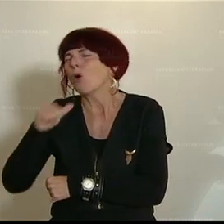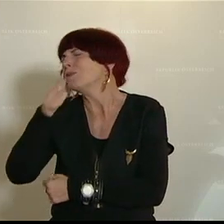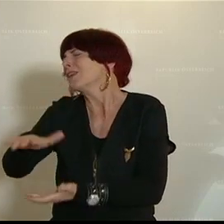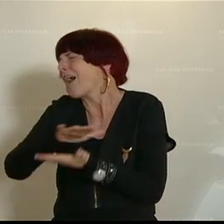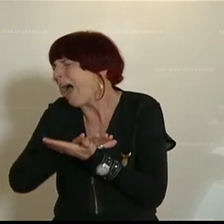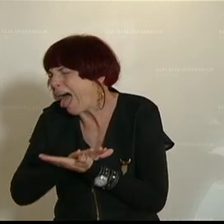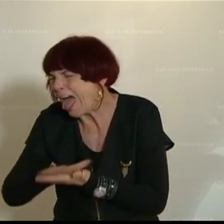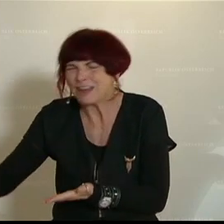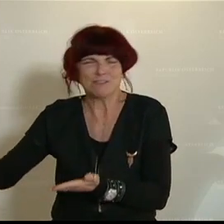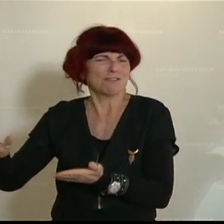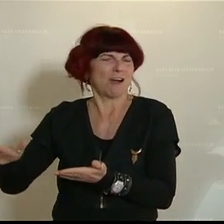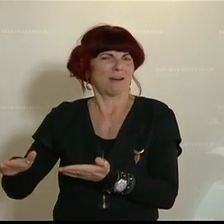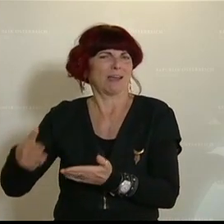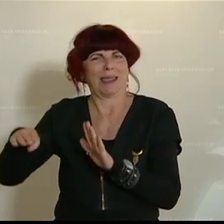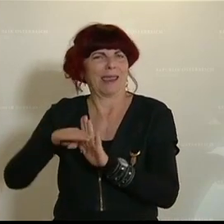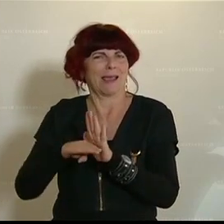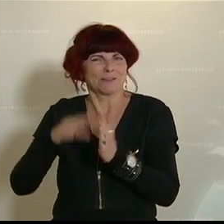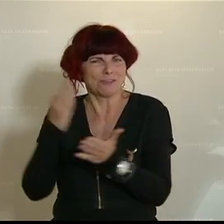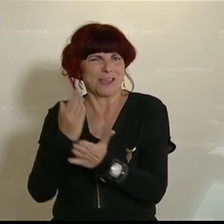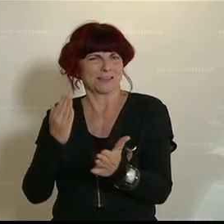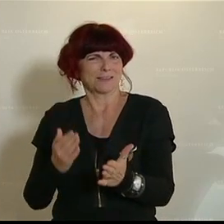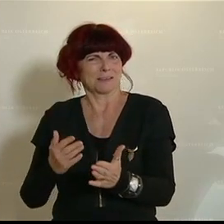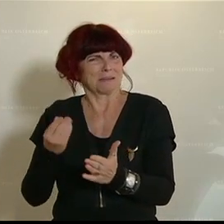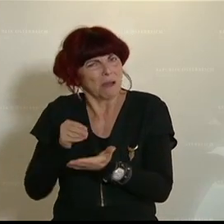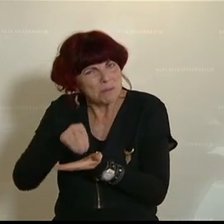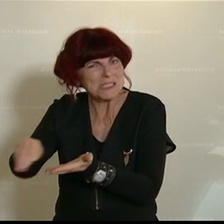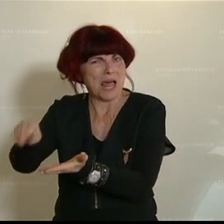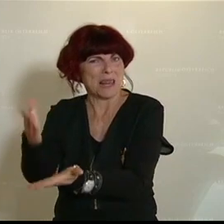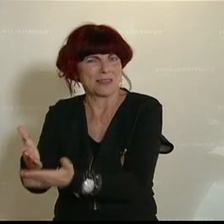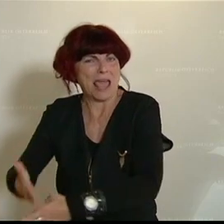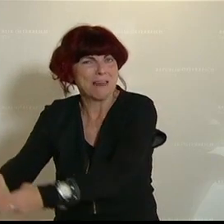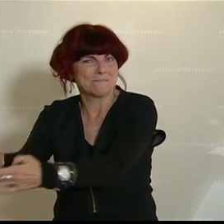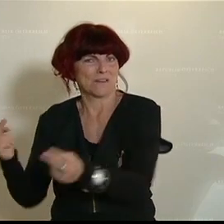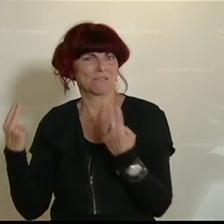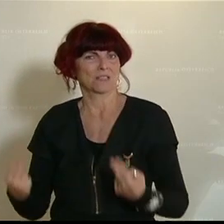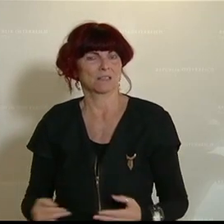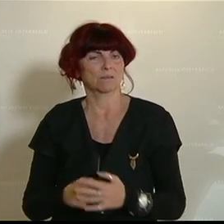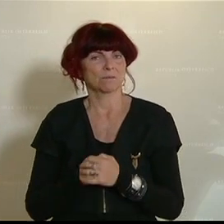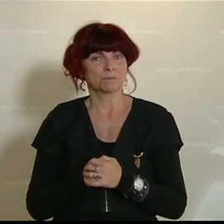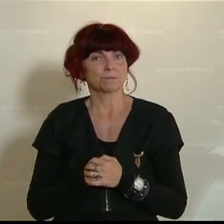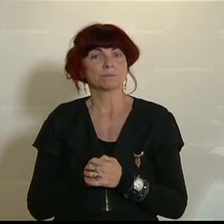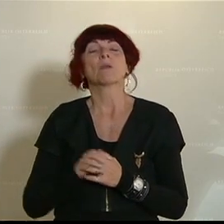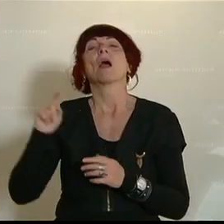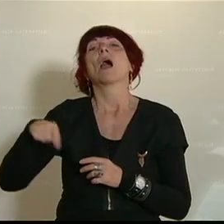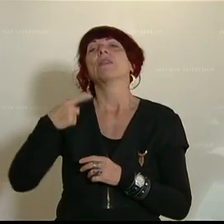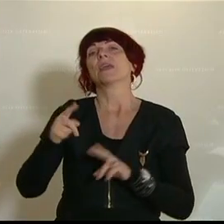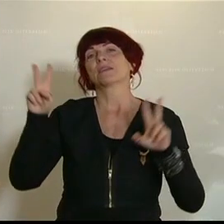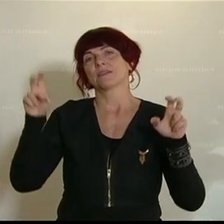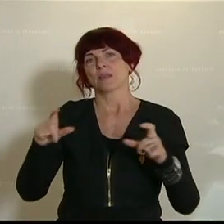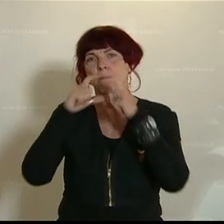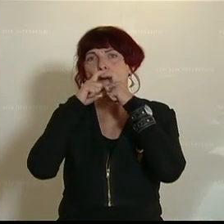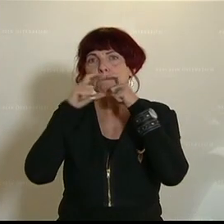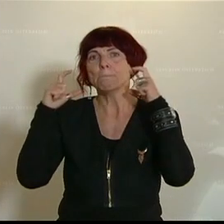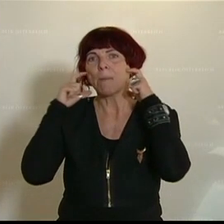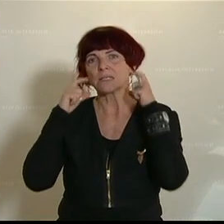Zugängen und einfachen Regeln? Und das Nächste ist das Thema der Maskenpflicht.